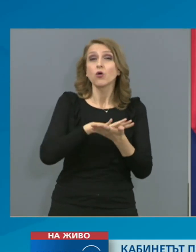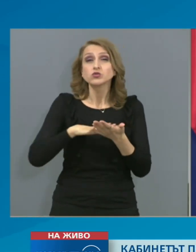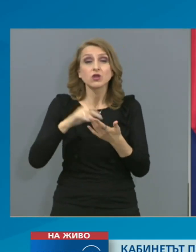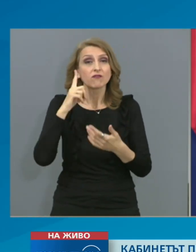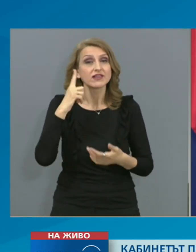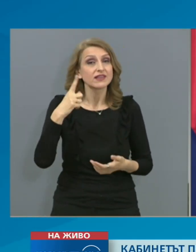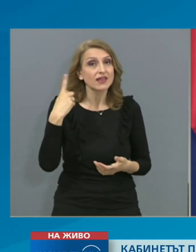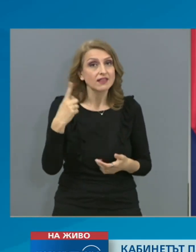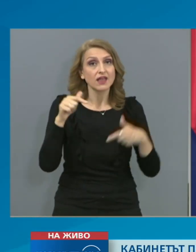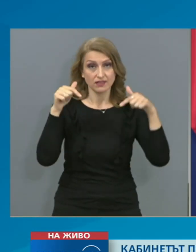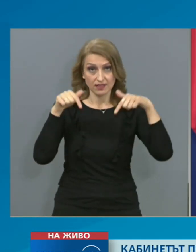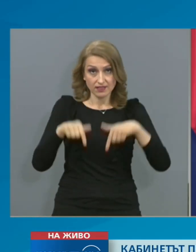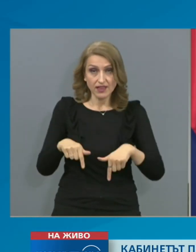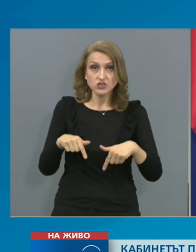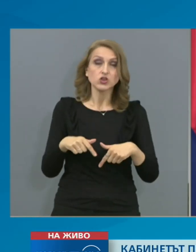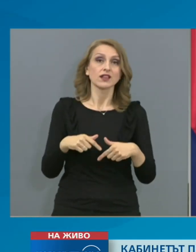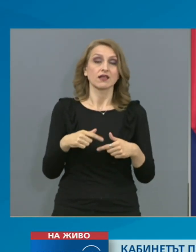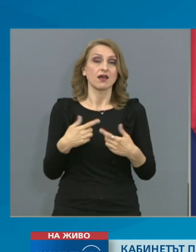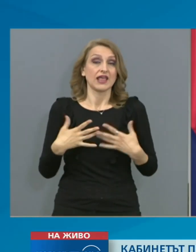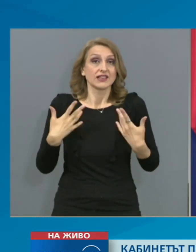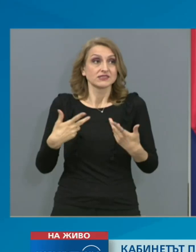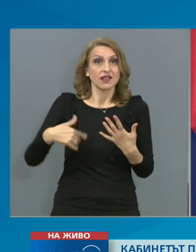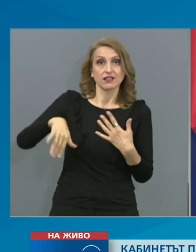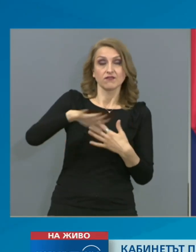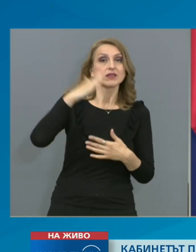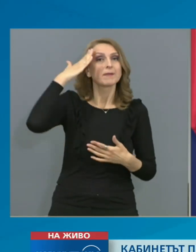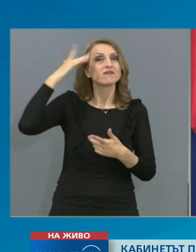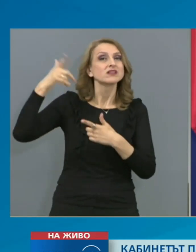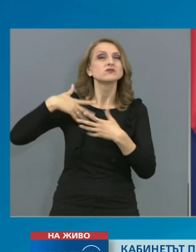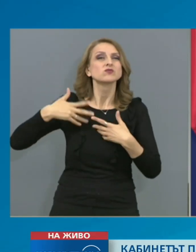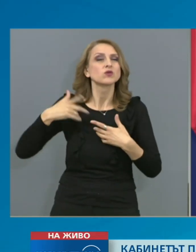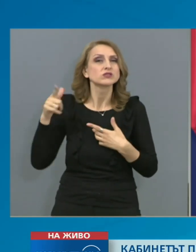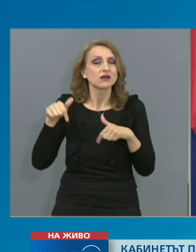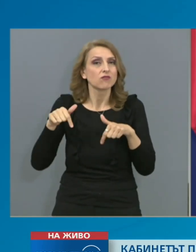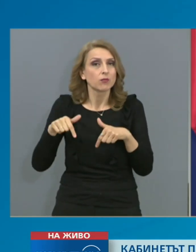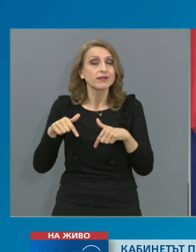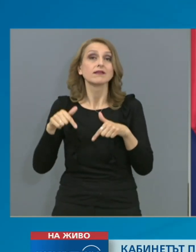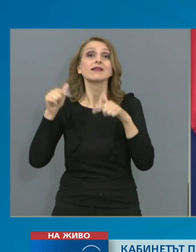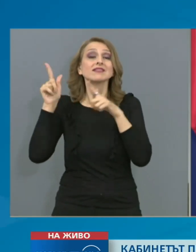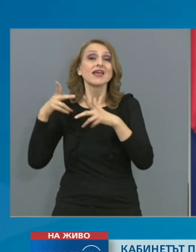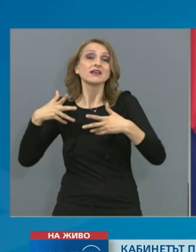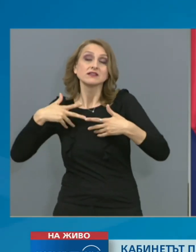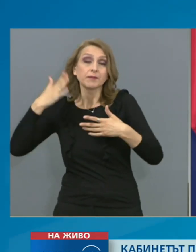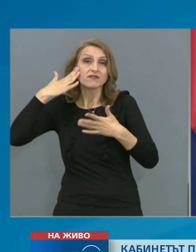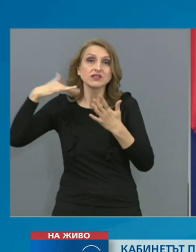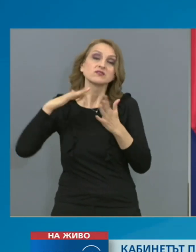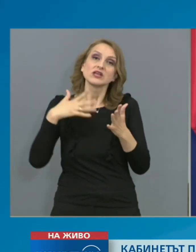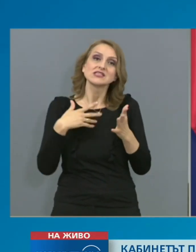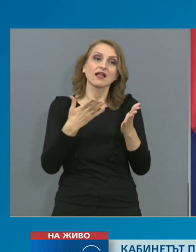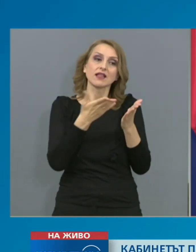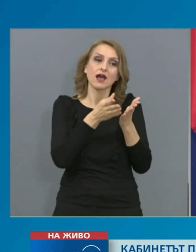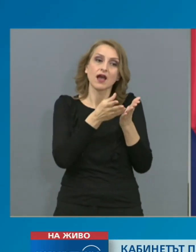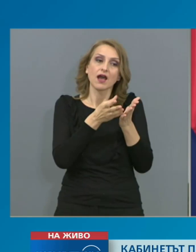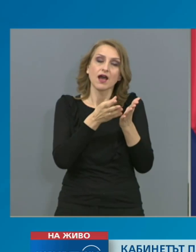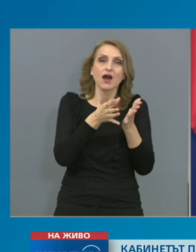идея на днешната законодателна инициатива на правителството е да откъсне законът,